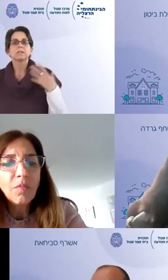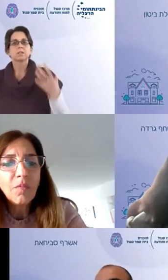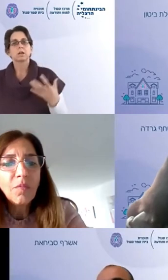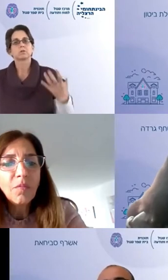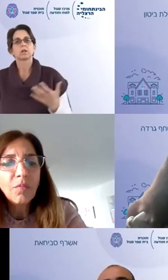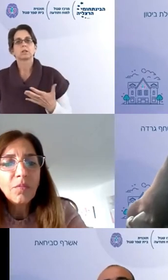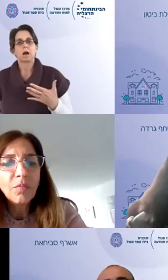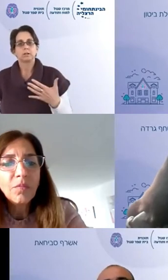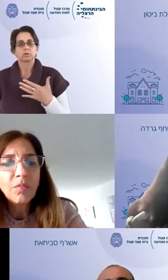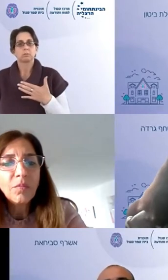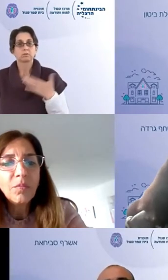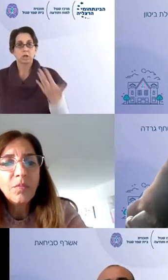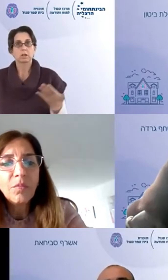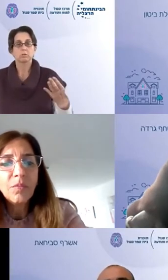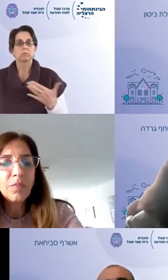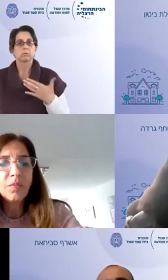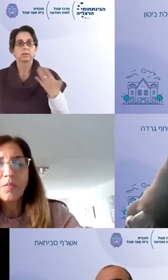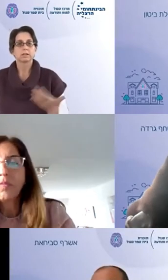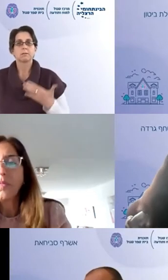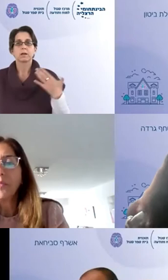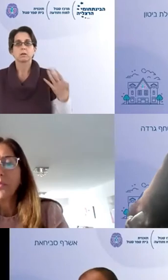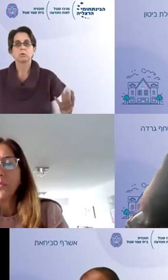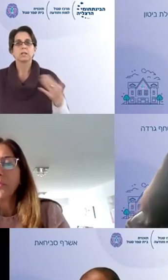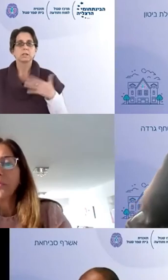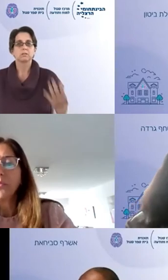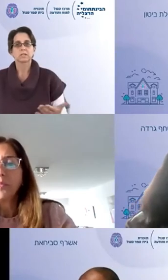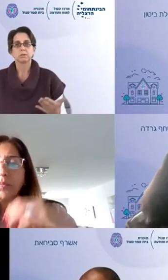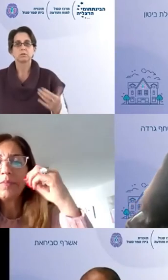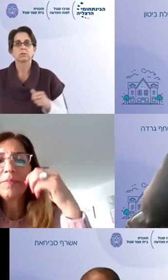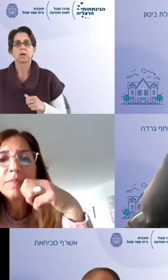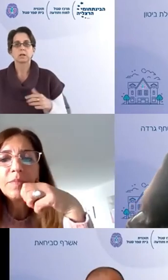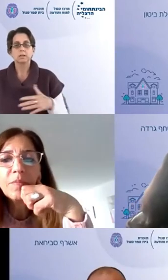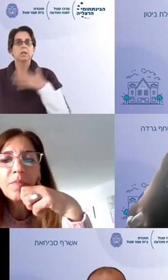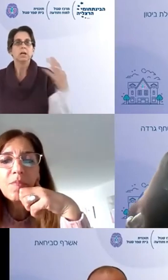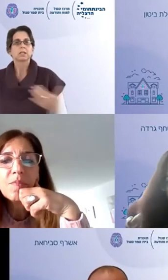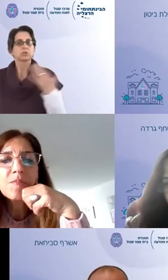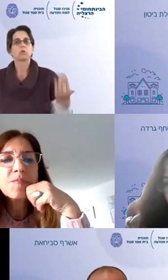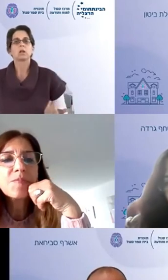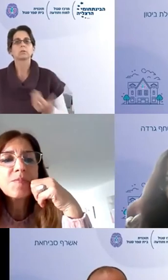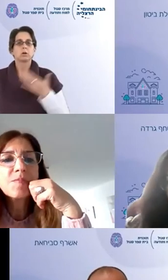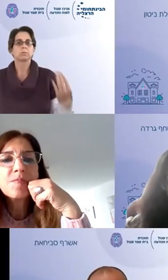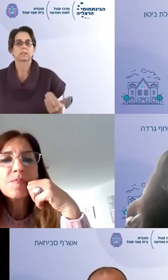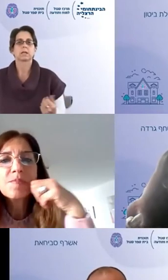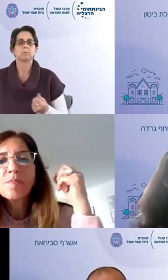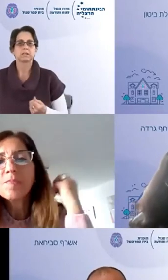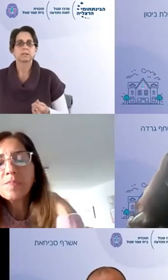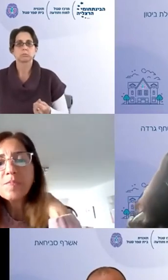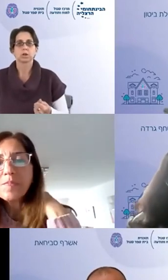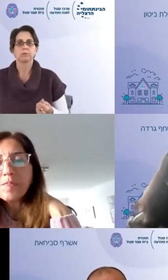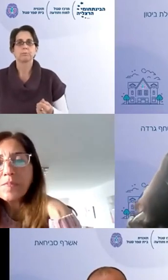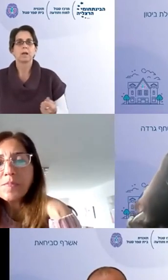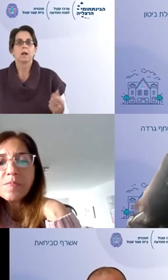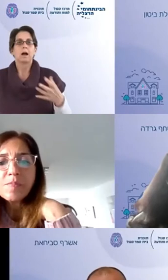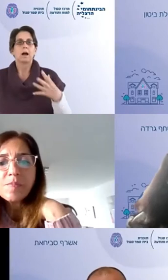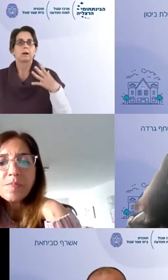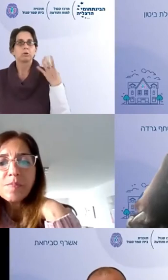זאת בעצם דרך אפשרית אחת שמאפשרת לנו להתקדם לחיבור מעיטיב עם עצמנו ועם אחרים כדי שנוכל לתמוך בצרכים ההדדיים